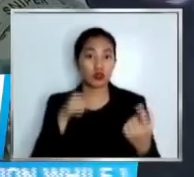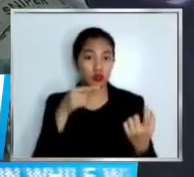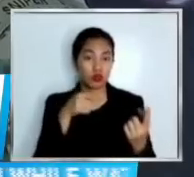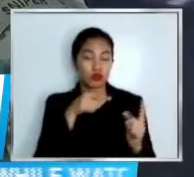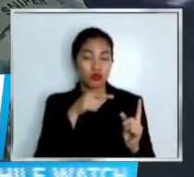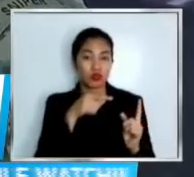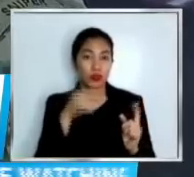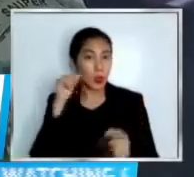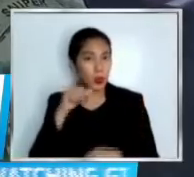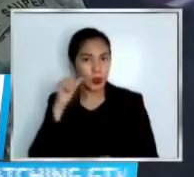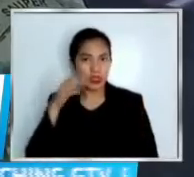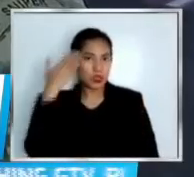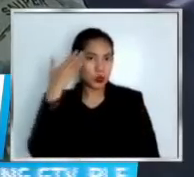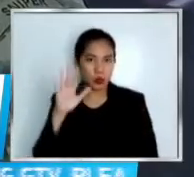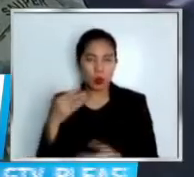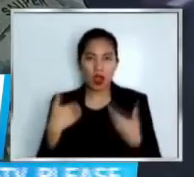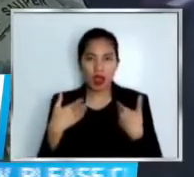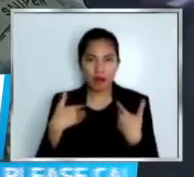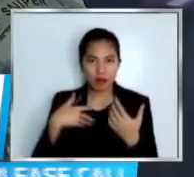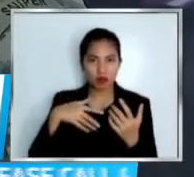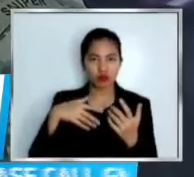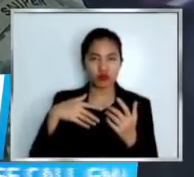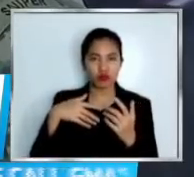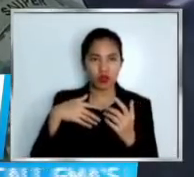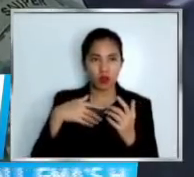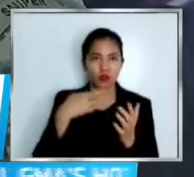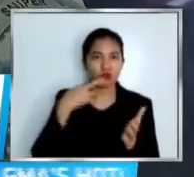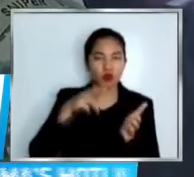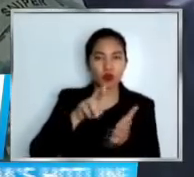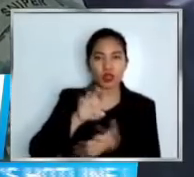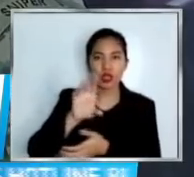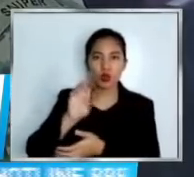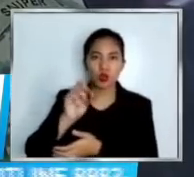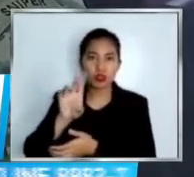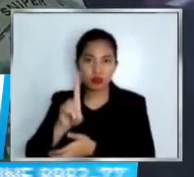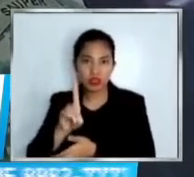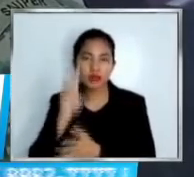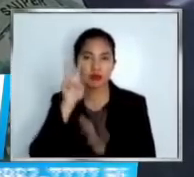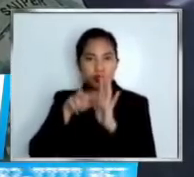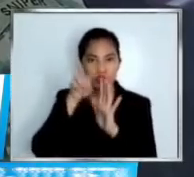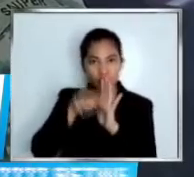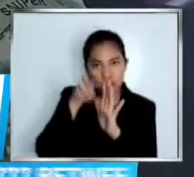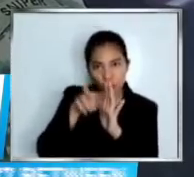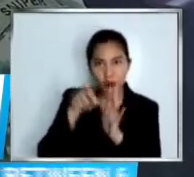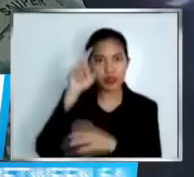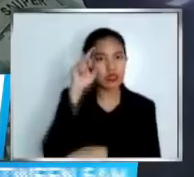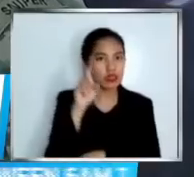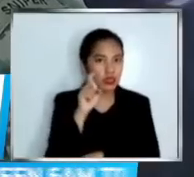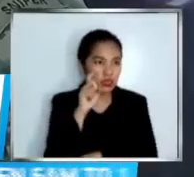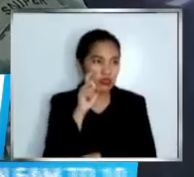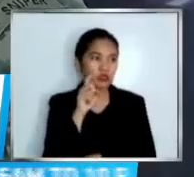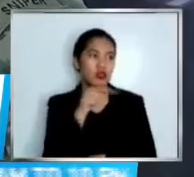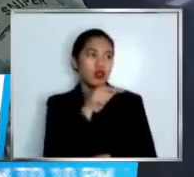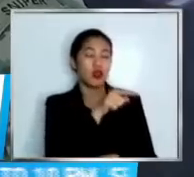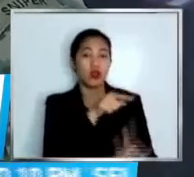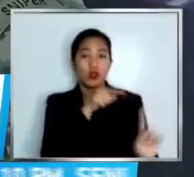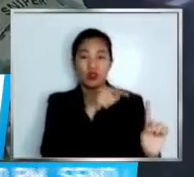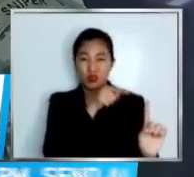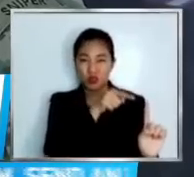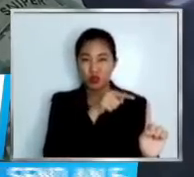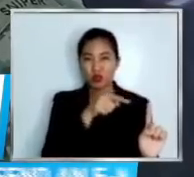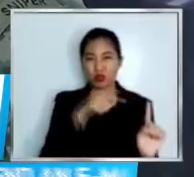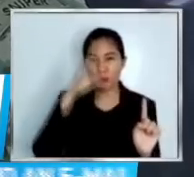ginamit ng sospek para mag-extort ng money. At ang black bail niya ito para